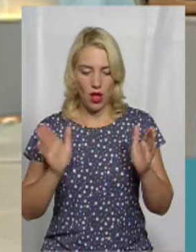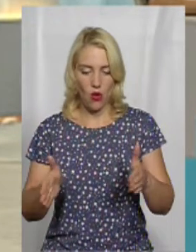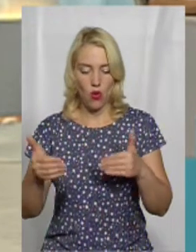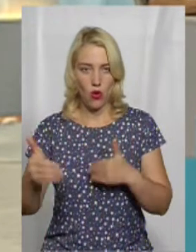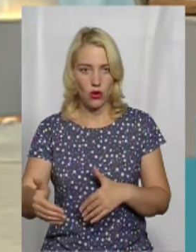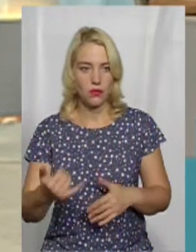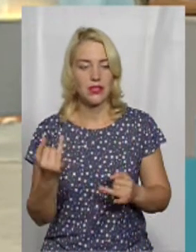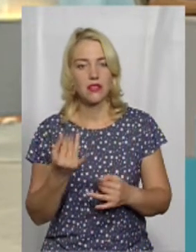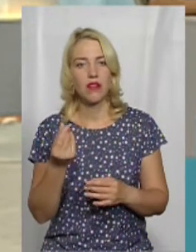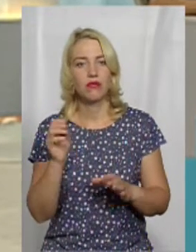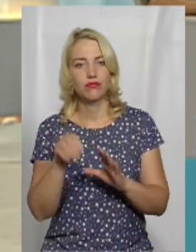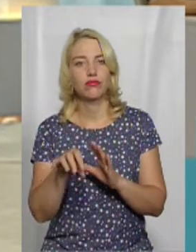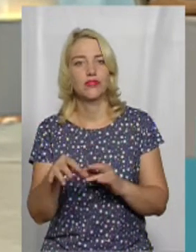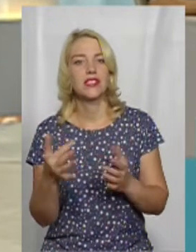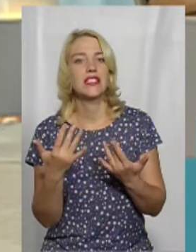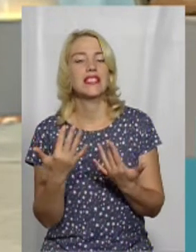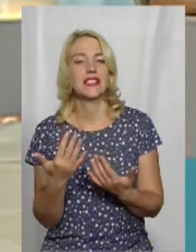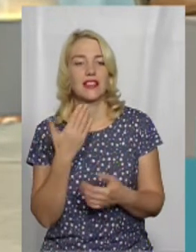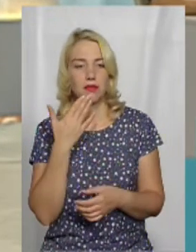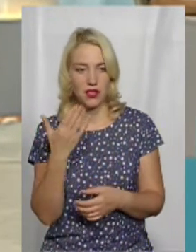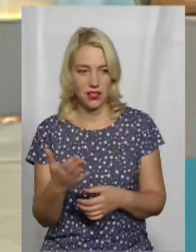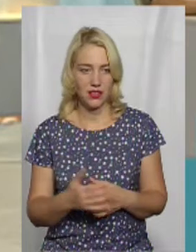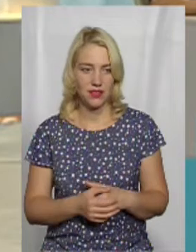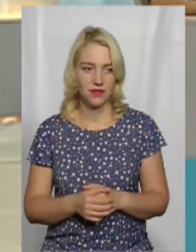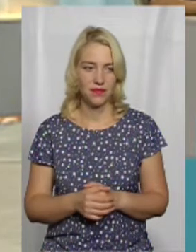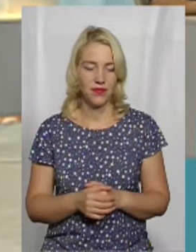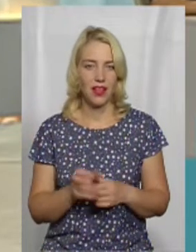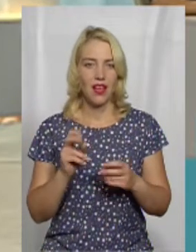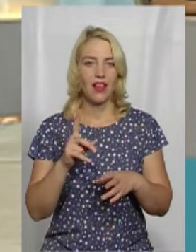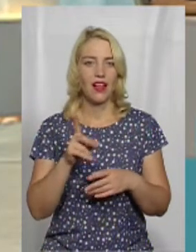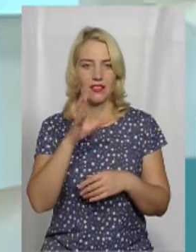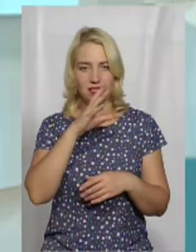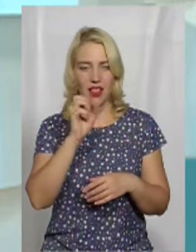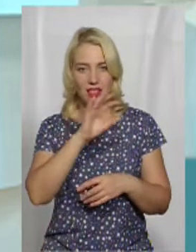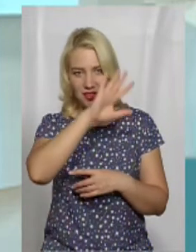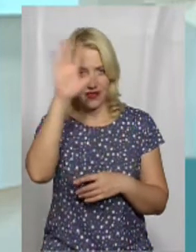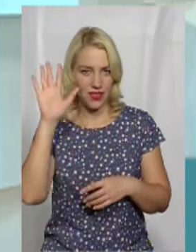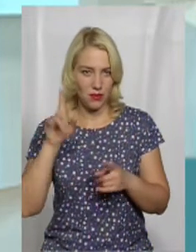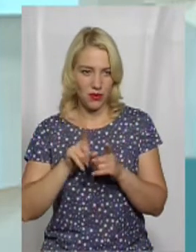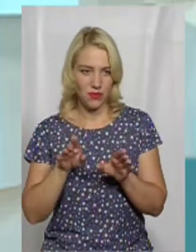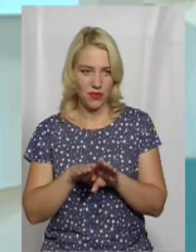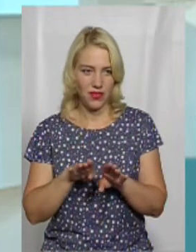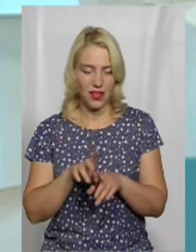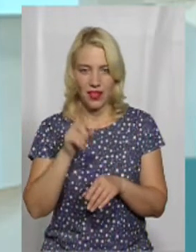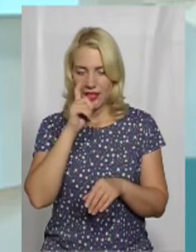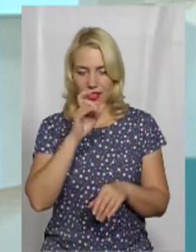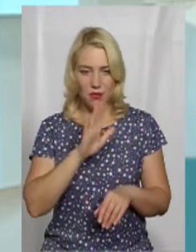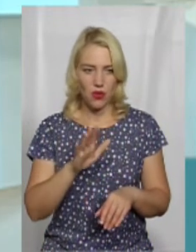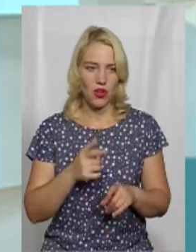поклали гроші? Ви рахували? Ну... Така ніч після весілля. Так, небагато, небагато. Буквально закрити пару